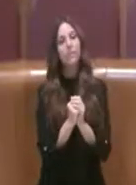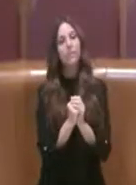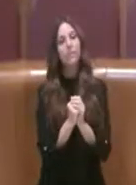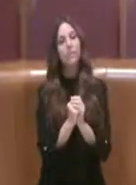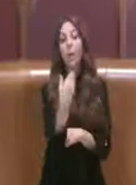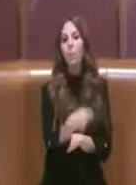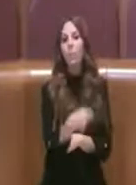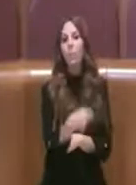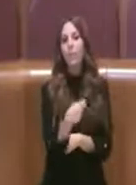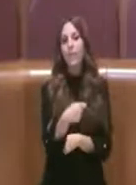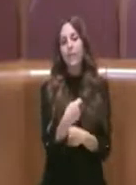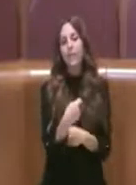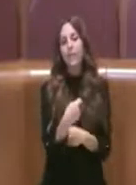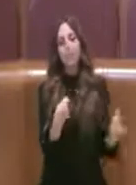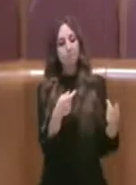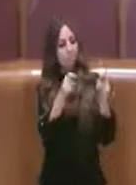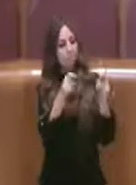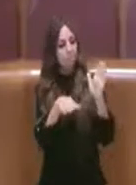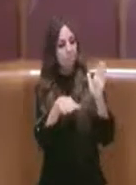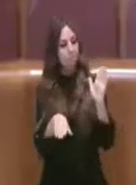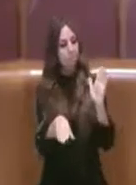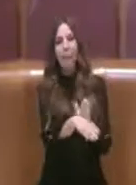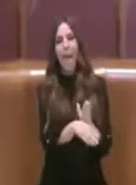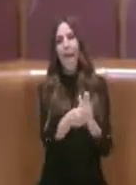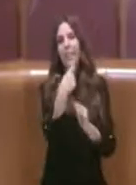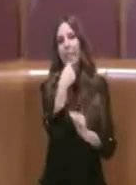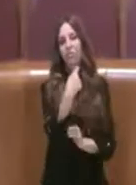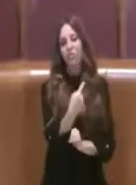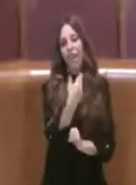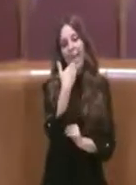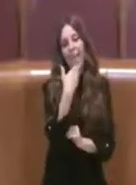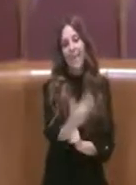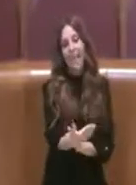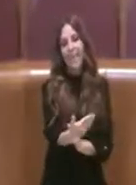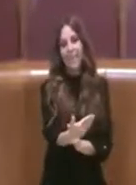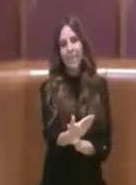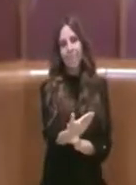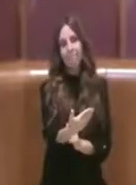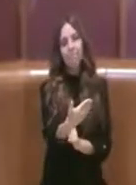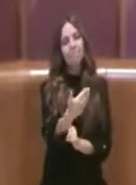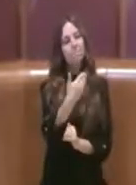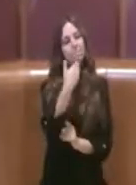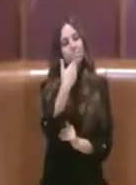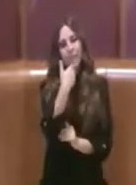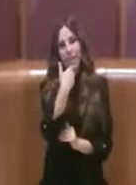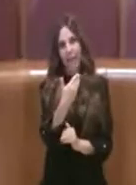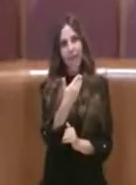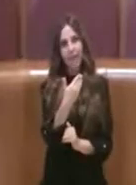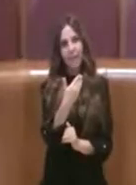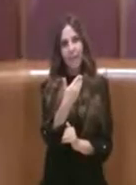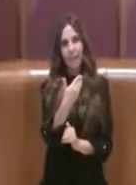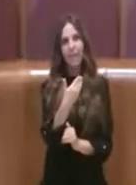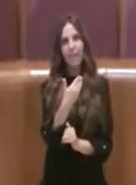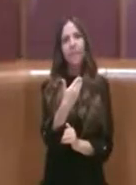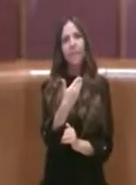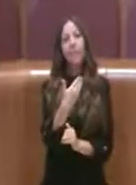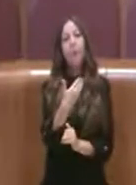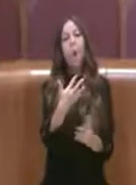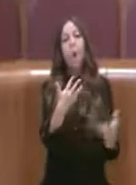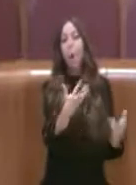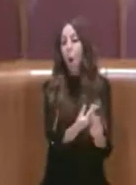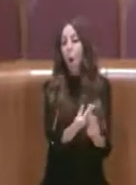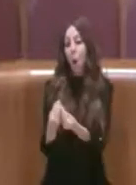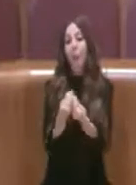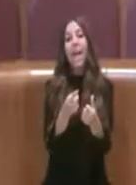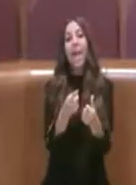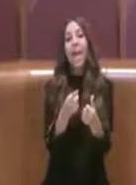Sicuramente inizierò con dei ringraziamenti naturalmente doverosi, quindi anch'io ringrazio le mie colleghe